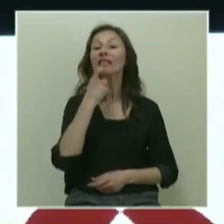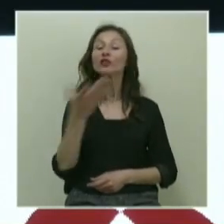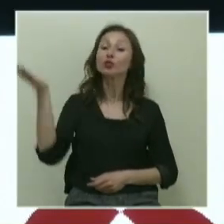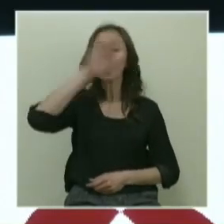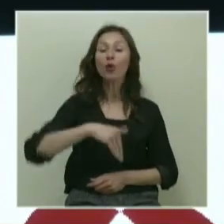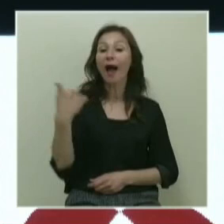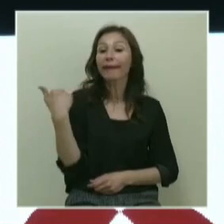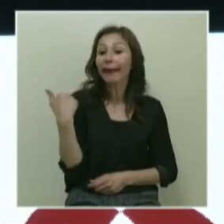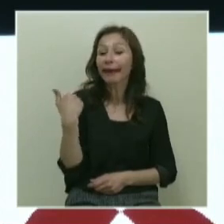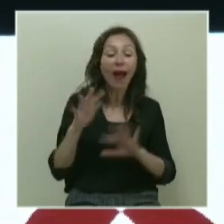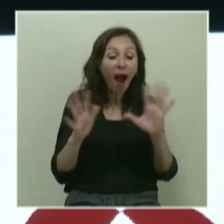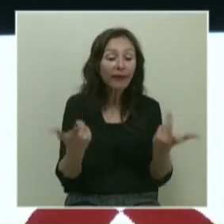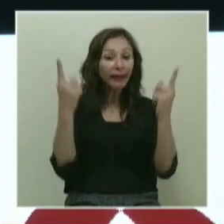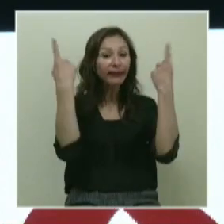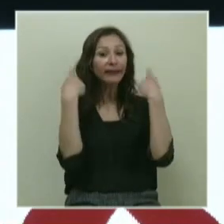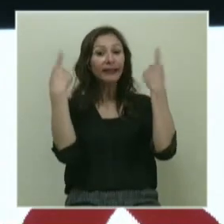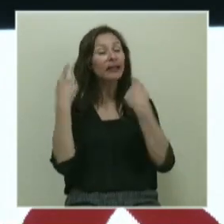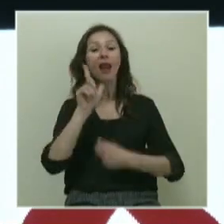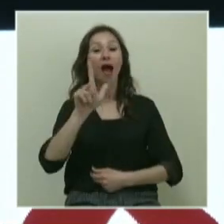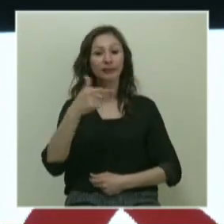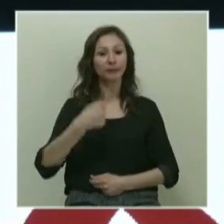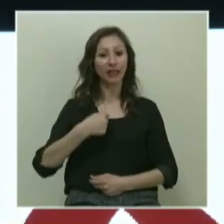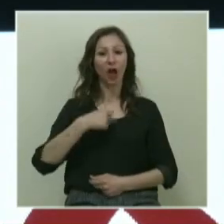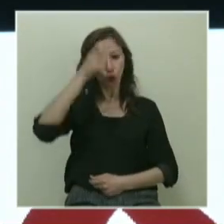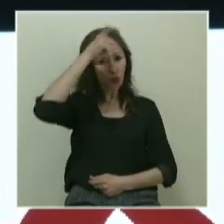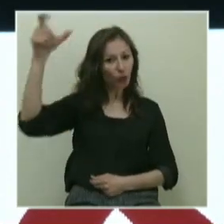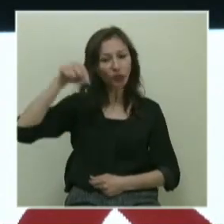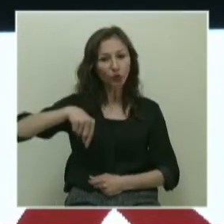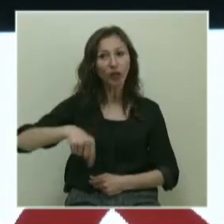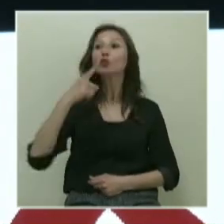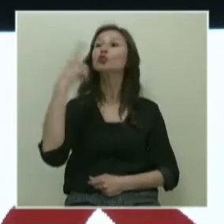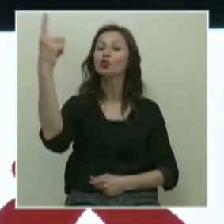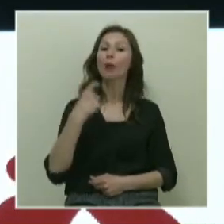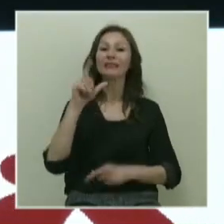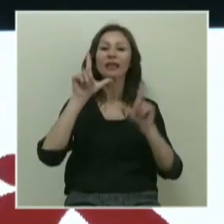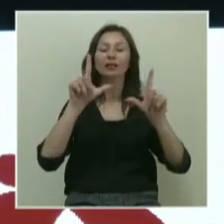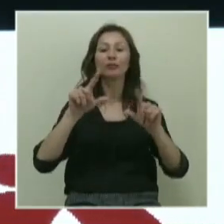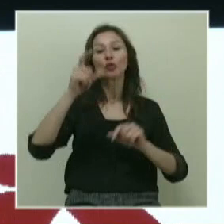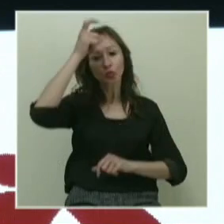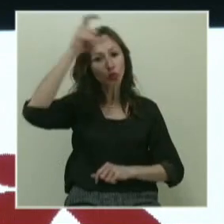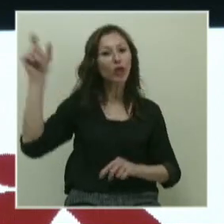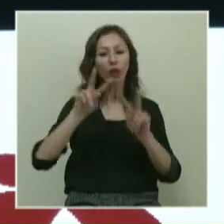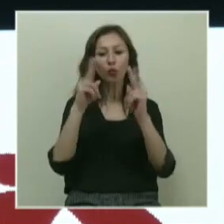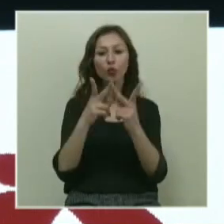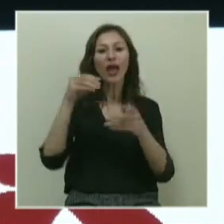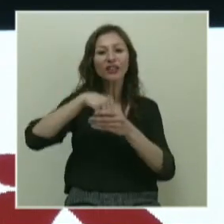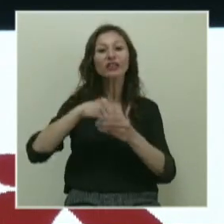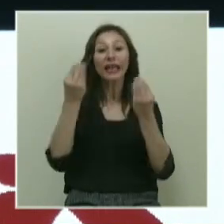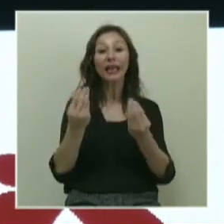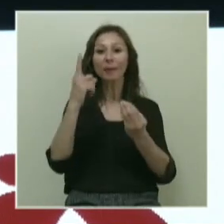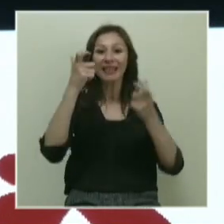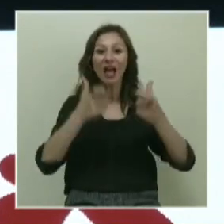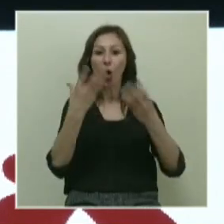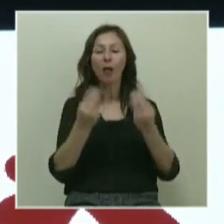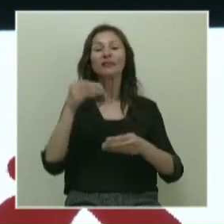hangi yetkinlikler lazım sana? Türkiye'nin şu anda bunu sorması lazım. Türkiye'nin dünya içinde iyi bir yeri olması için, dünya